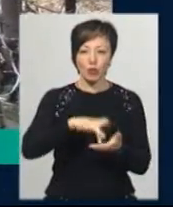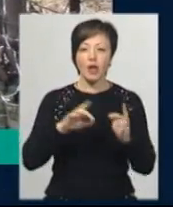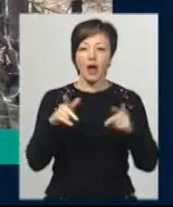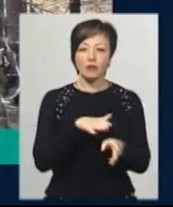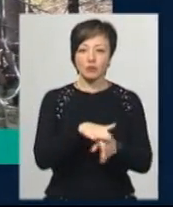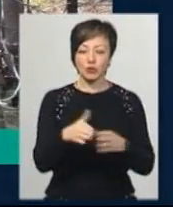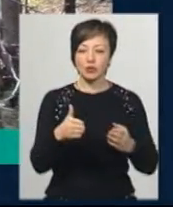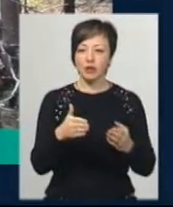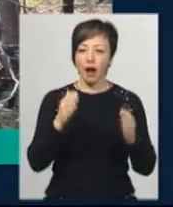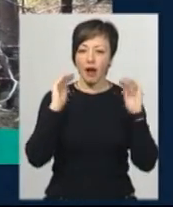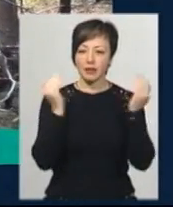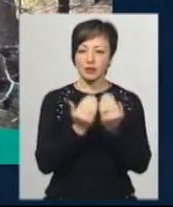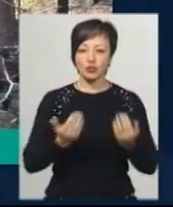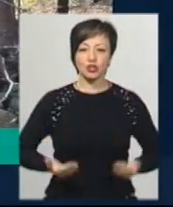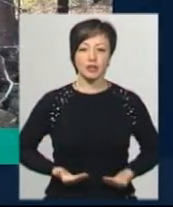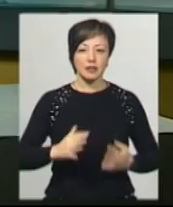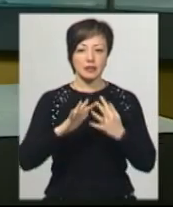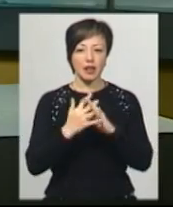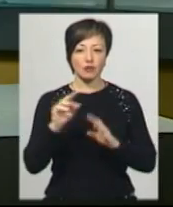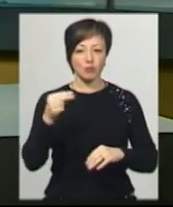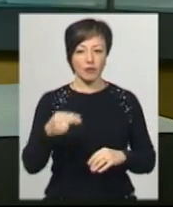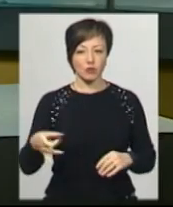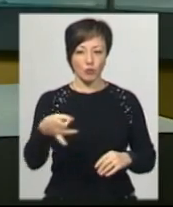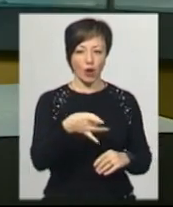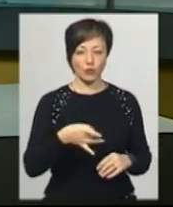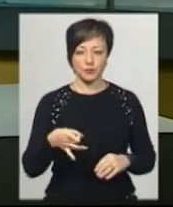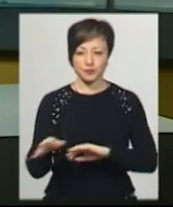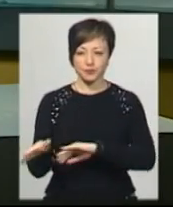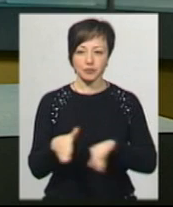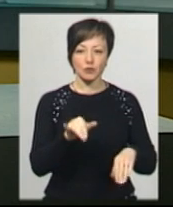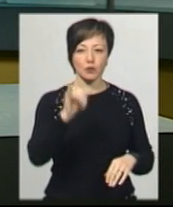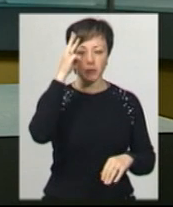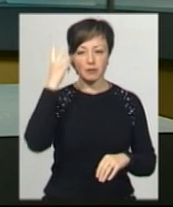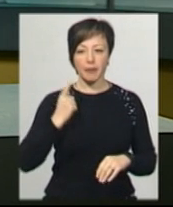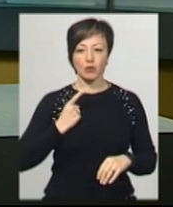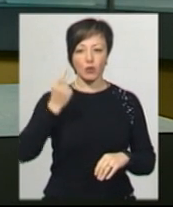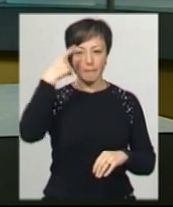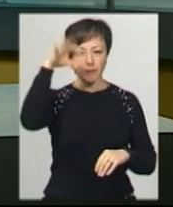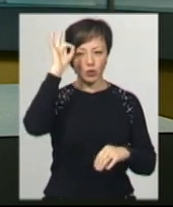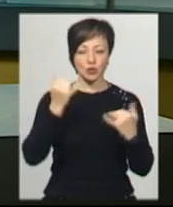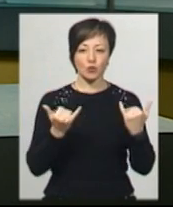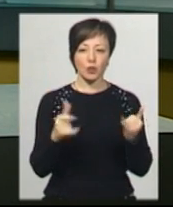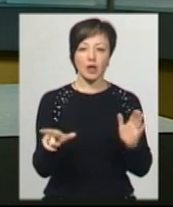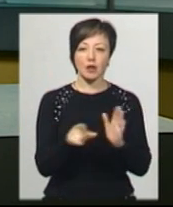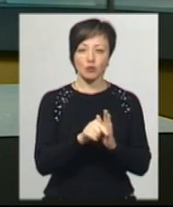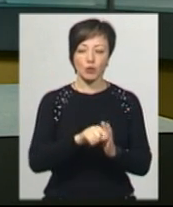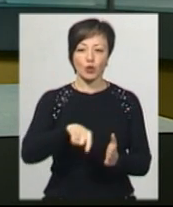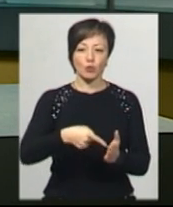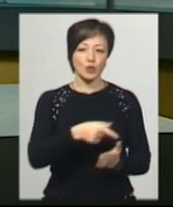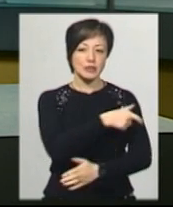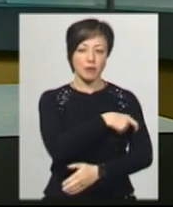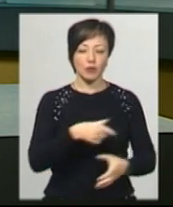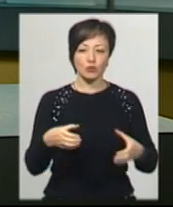жителі села у Чемеровецькому районі? У Хмельницькому патрульна поліція від сьогодні разом із муніципальною